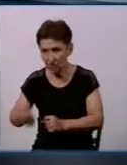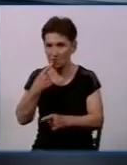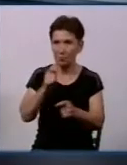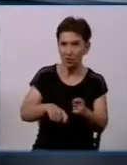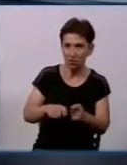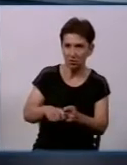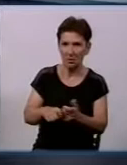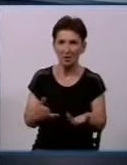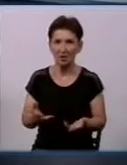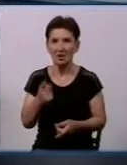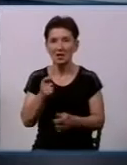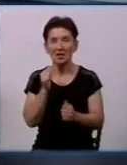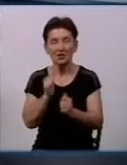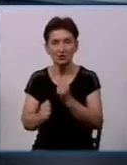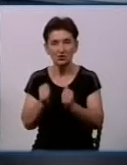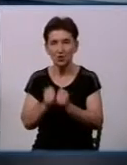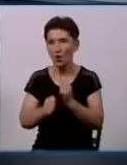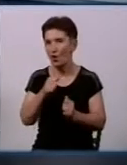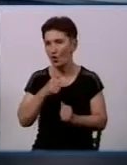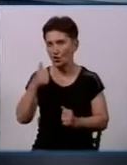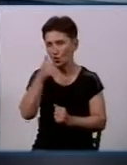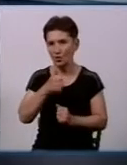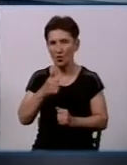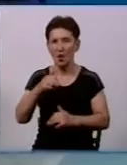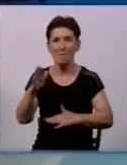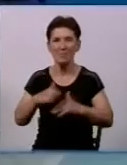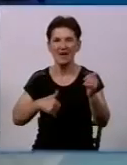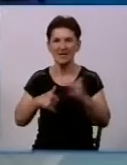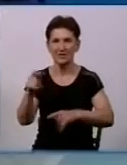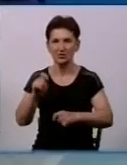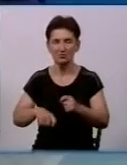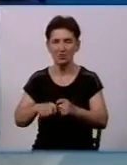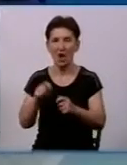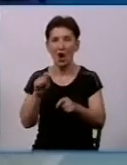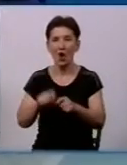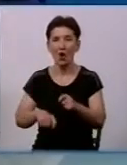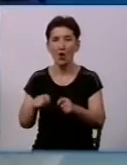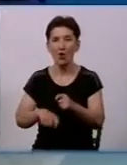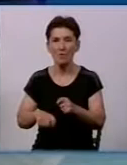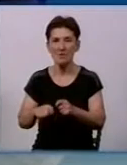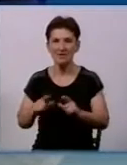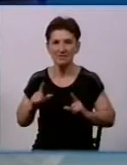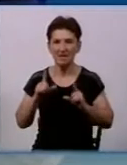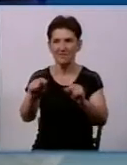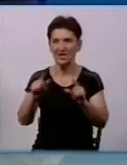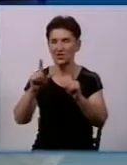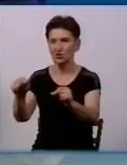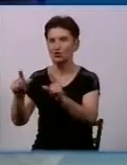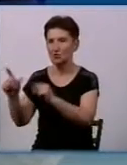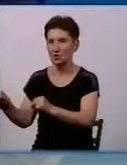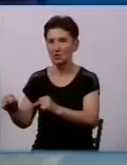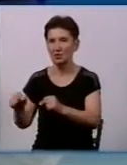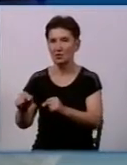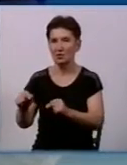сказав, що щороку проводяться практичні перевірки. Тобто ця комісія виїжджає на автомобілі за обладнанням, встановлює